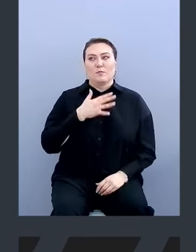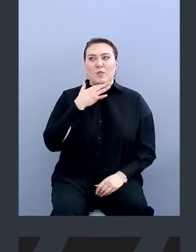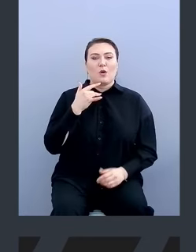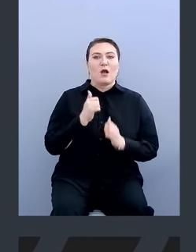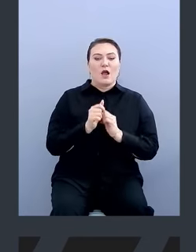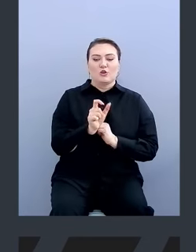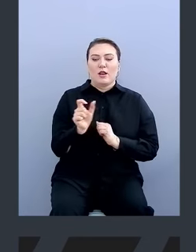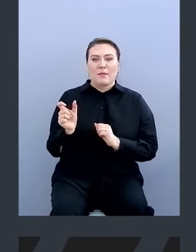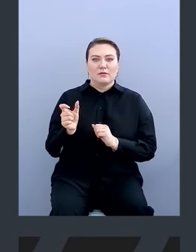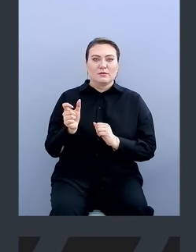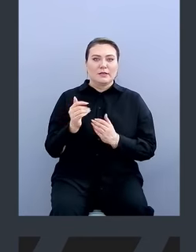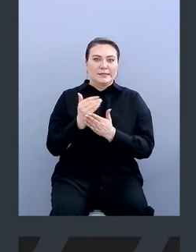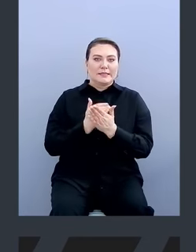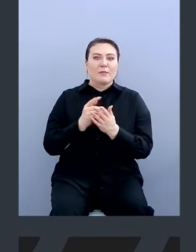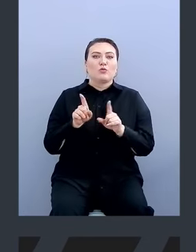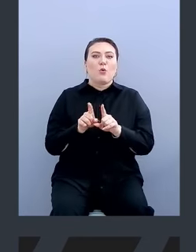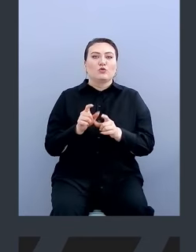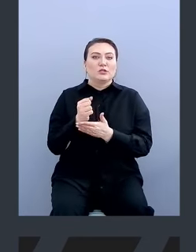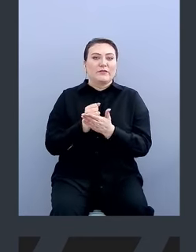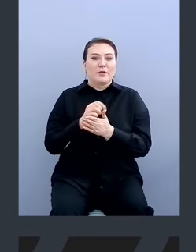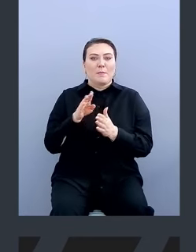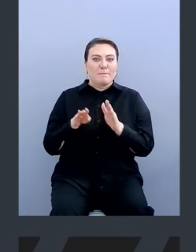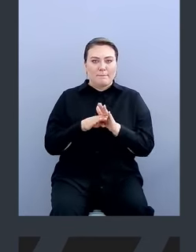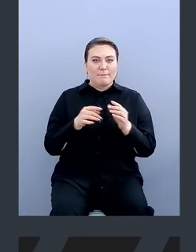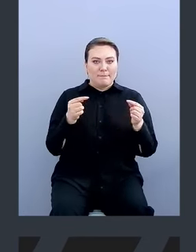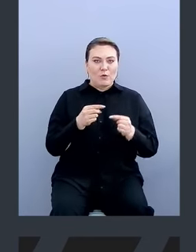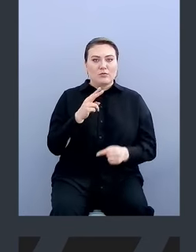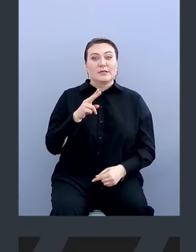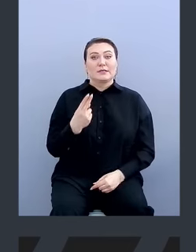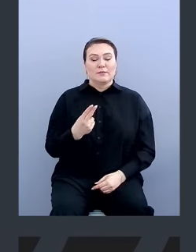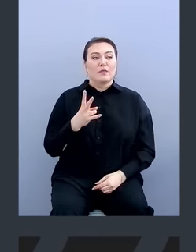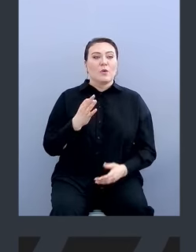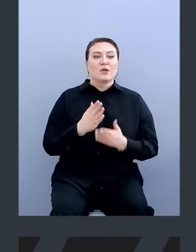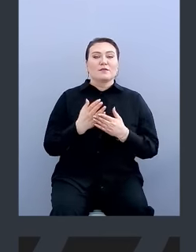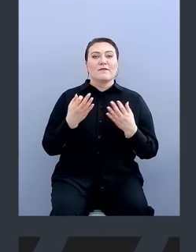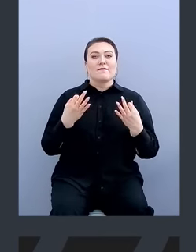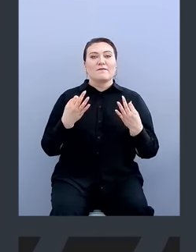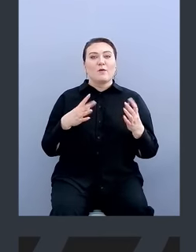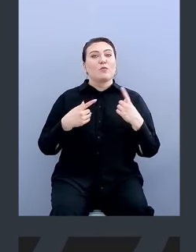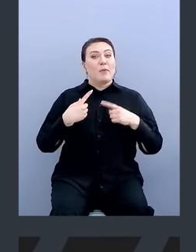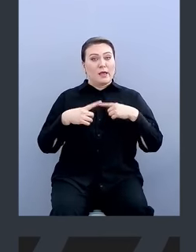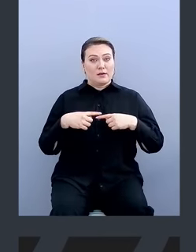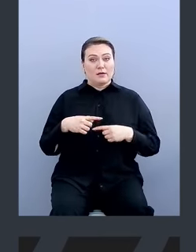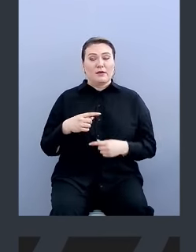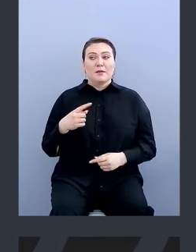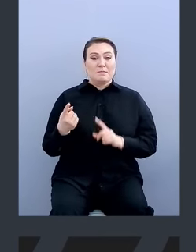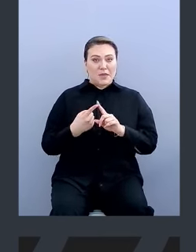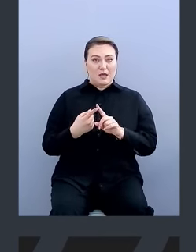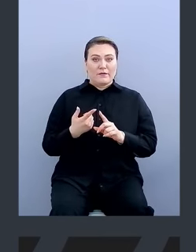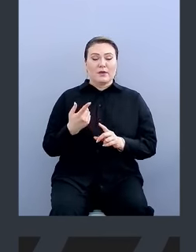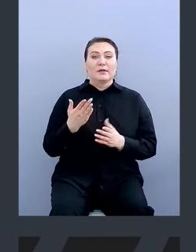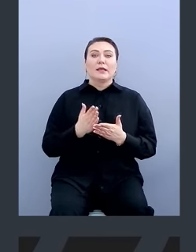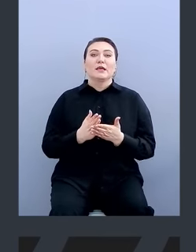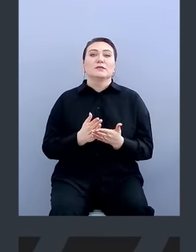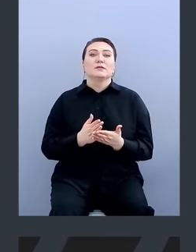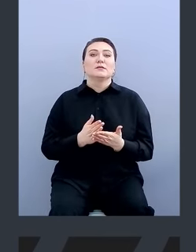каждый элемент системы тоже зарезервирован по DC. Ну и есть fallback, условно говоря. Первый – это есть